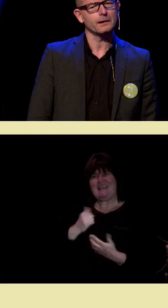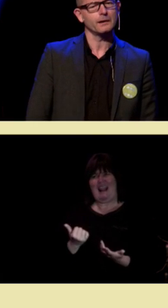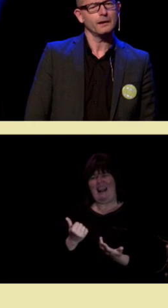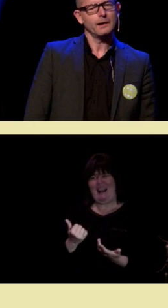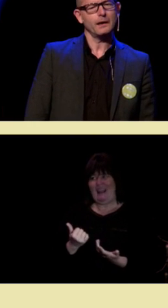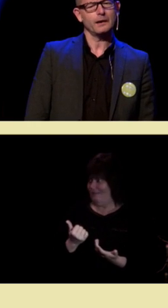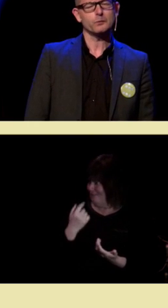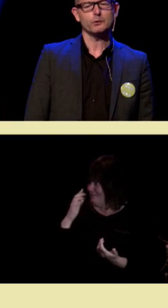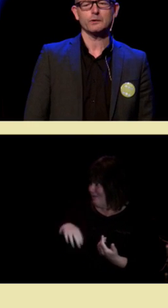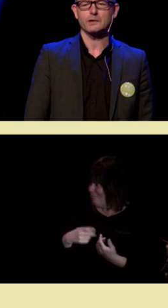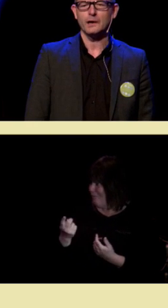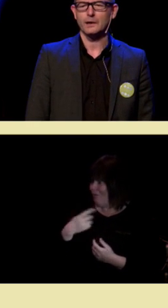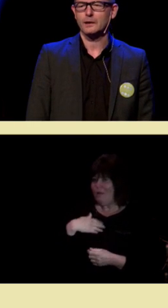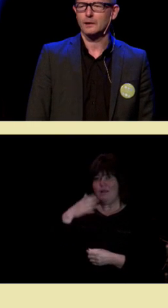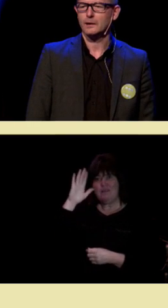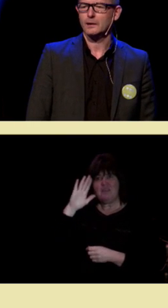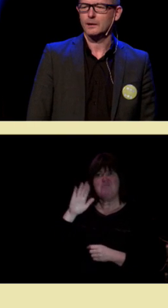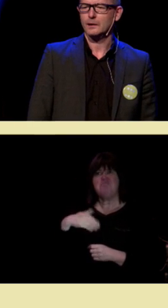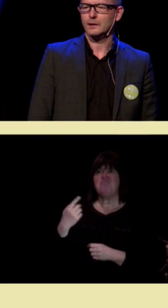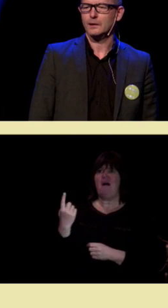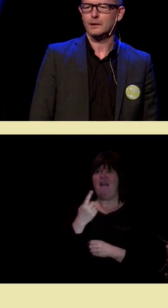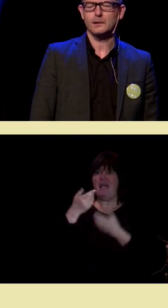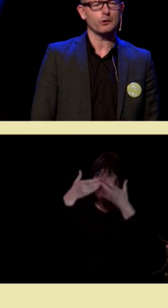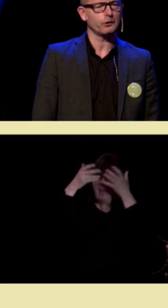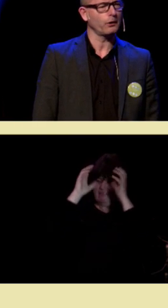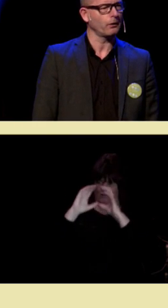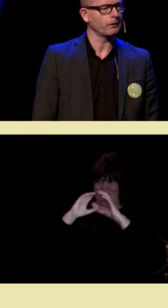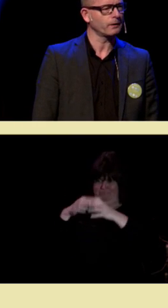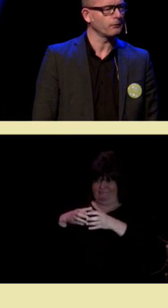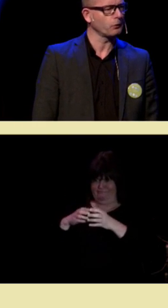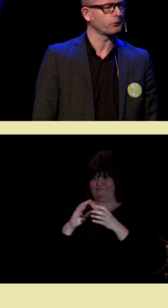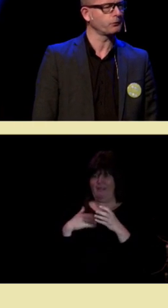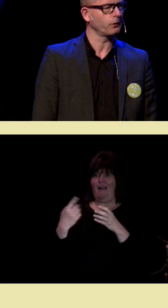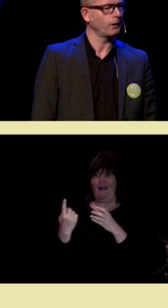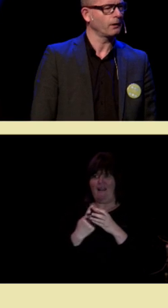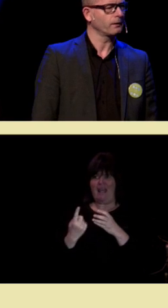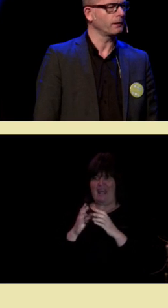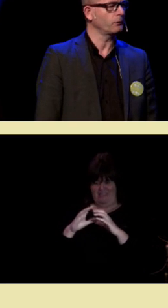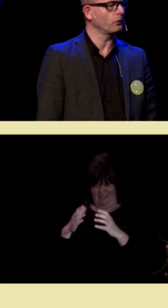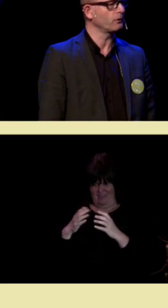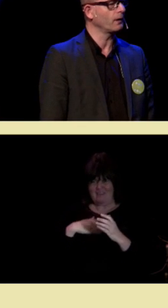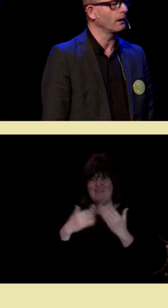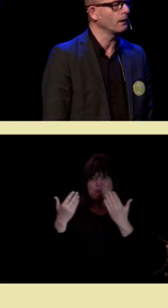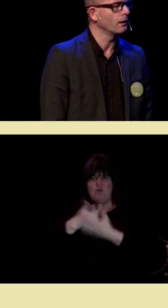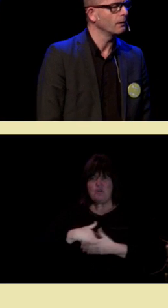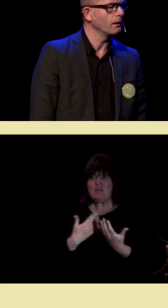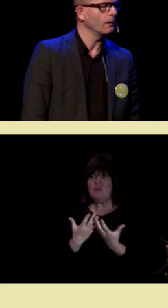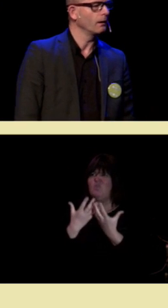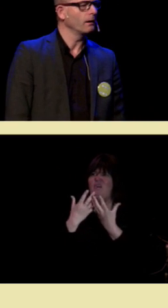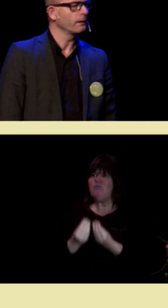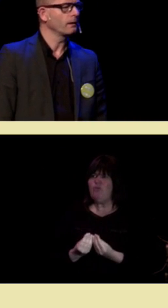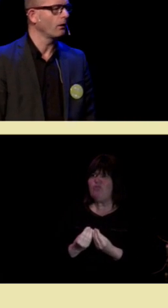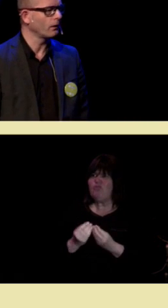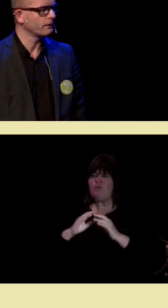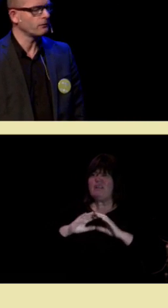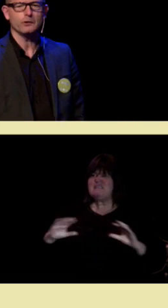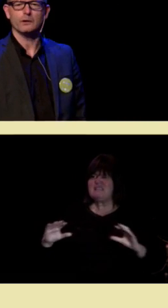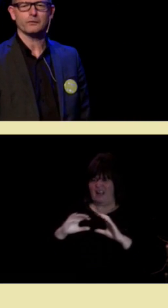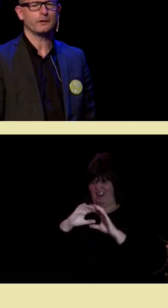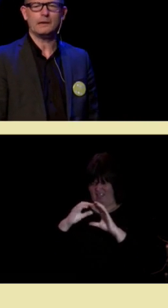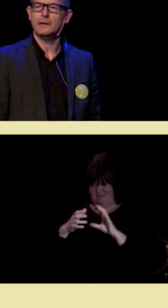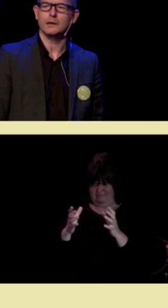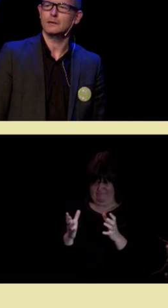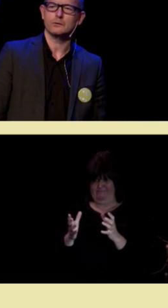ligger der inne, helt muttert alene, i mørket. Det er vått. Det er dønn stille. Den har til